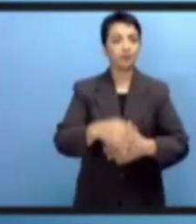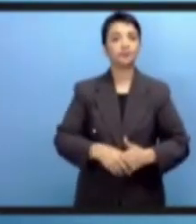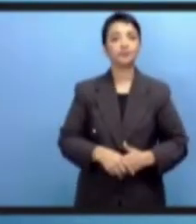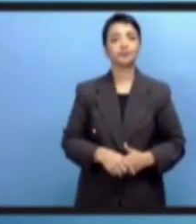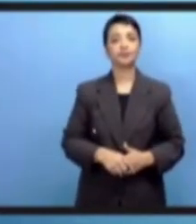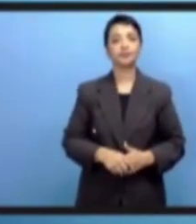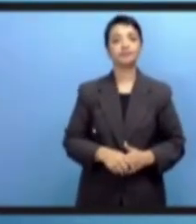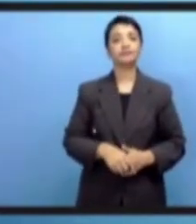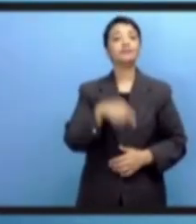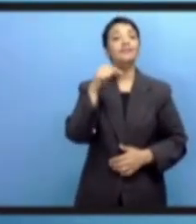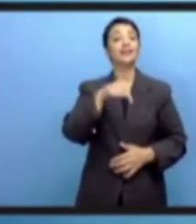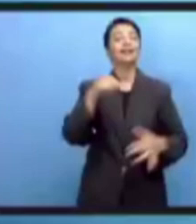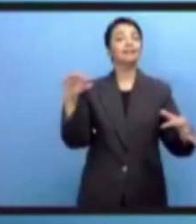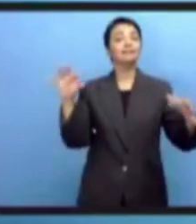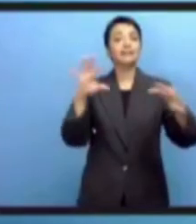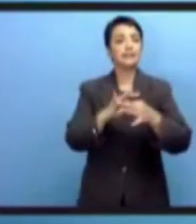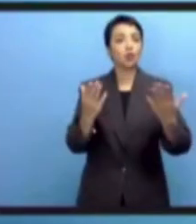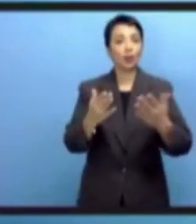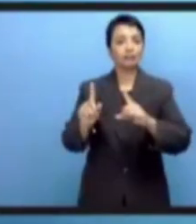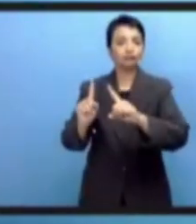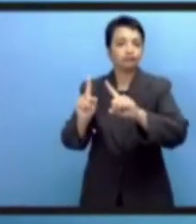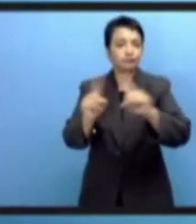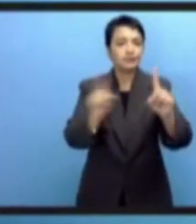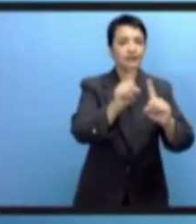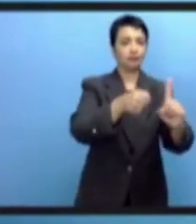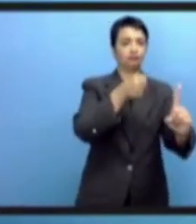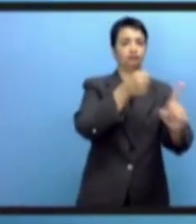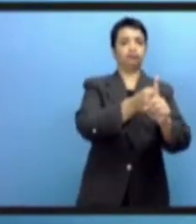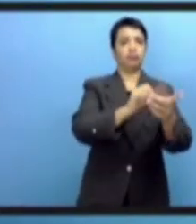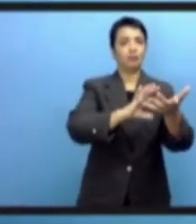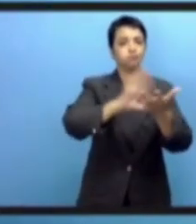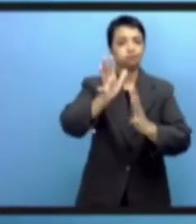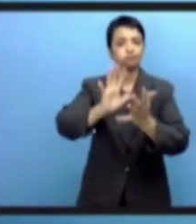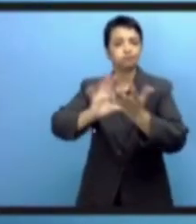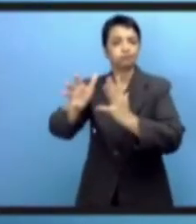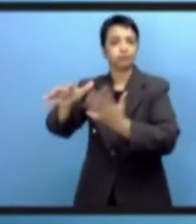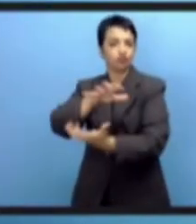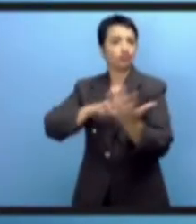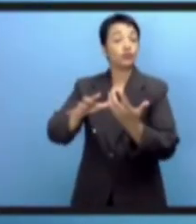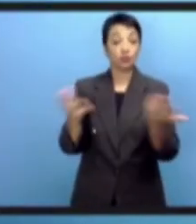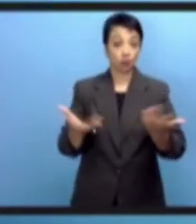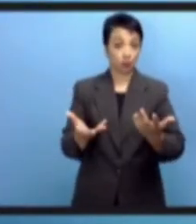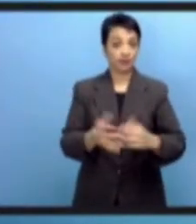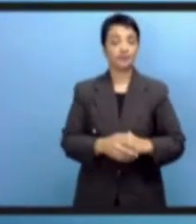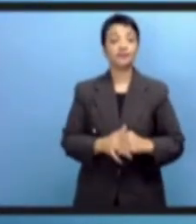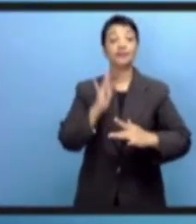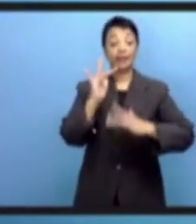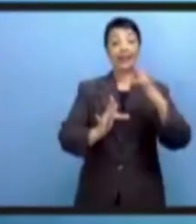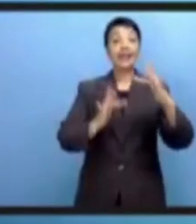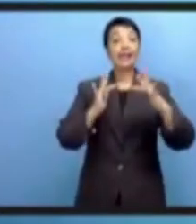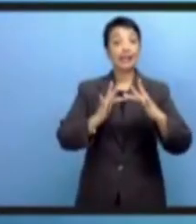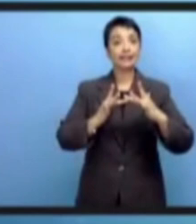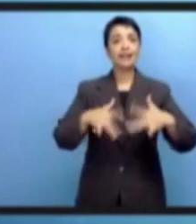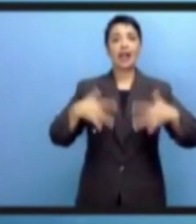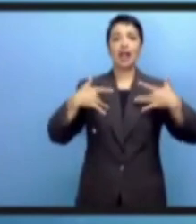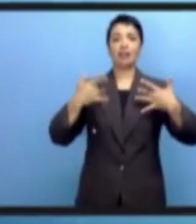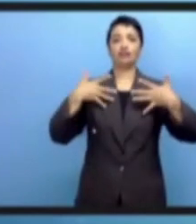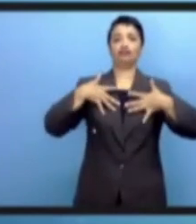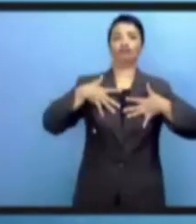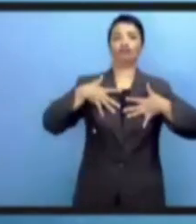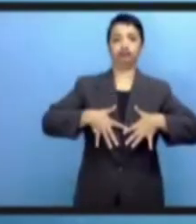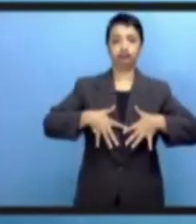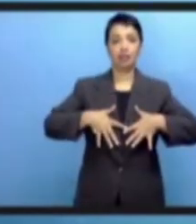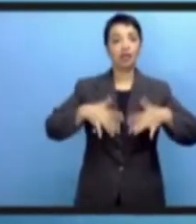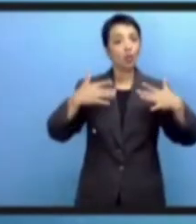Возвращаясь к процессу взаимодействия между теми кризисами, с которыми мы сталкиваемся, и работой IGF, хочу отметить,